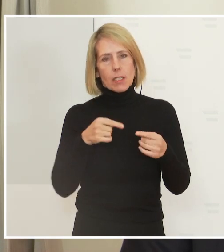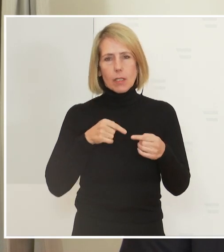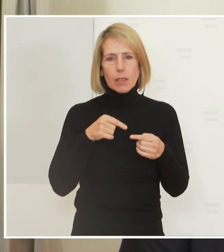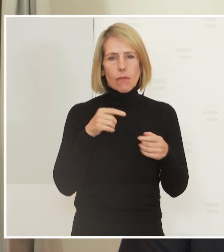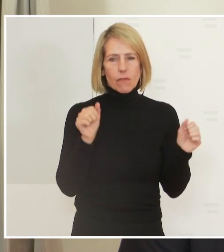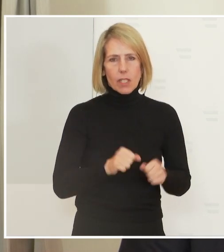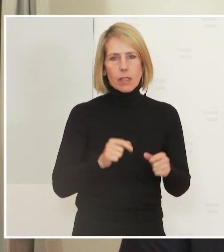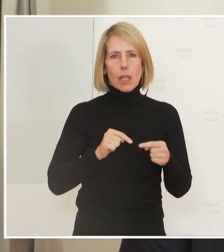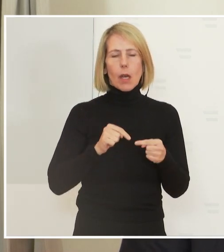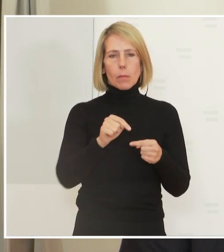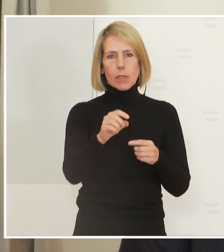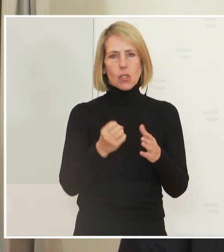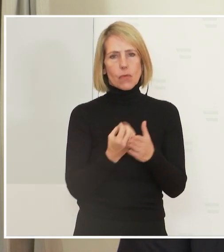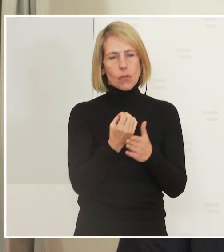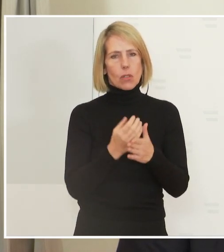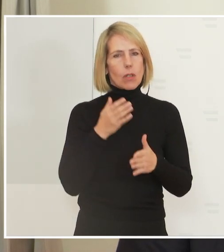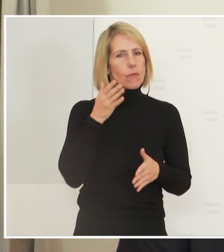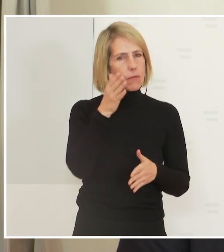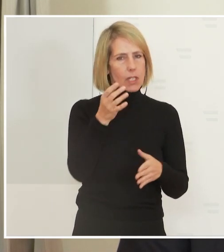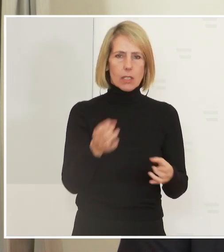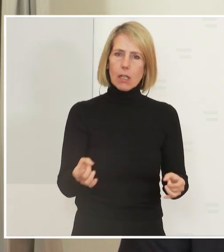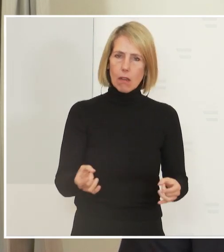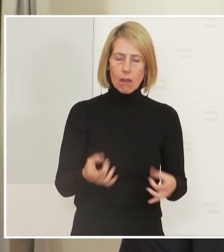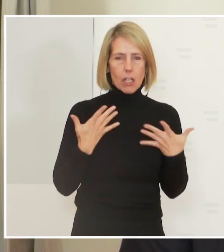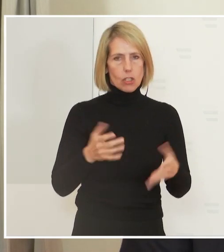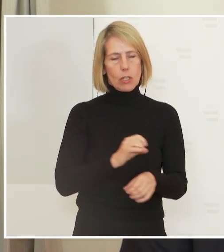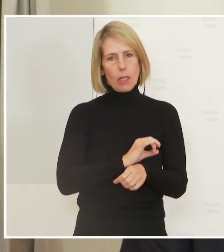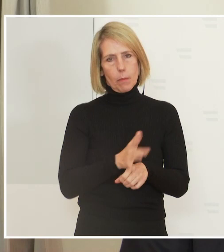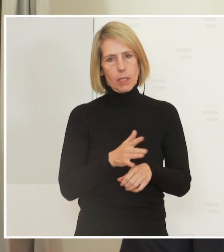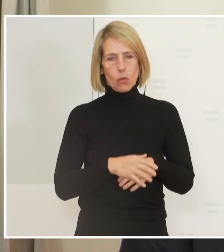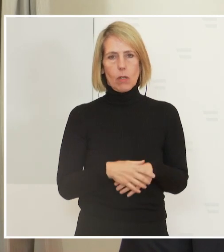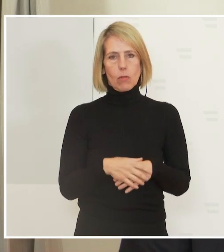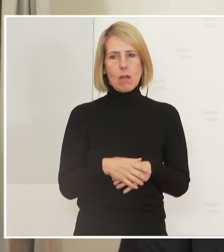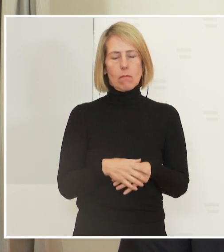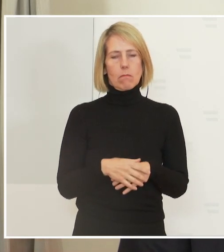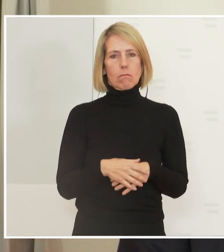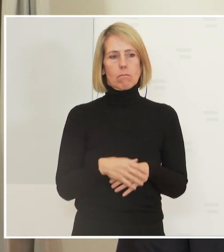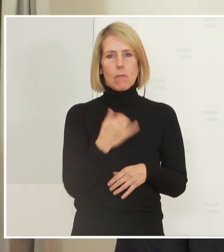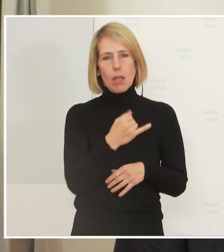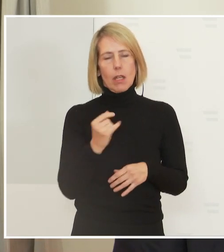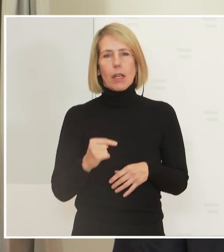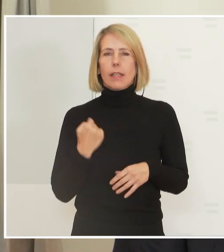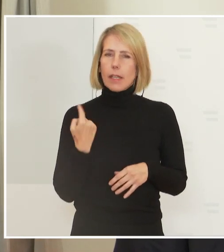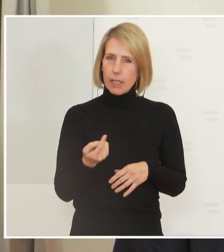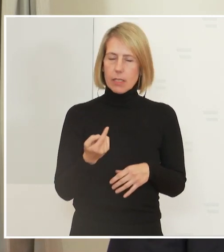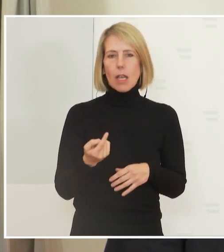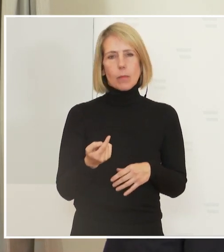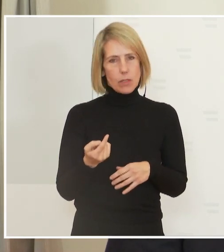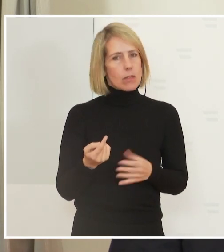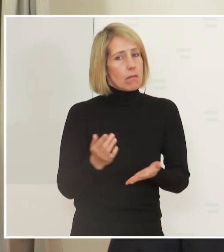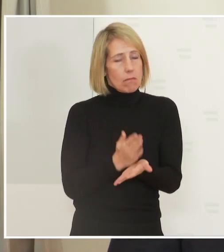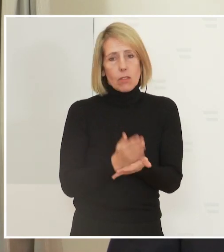hinein mit dem Virus infizieren werden. Das ist eine Entscheidung, die jeder selbst trifft. Aber ohne den